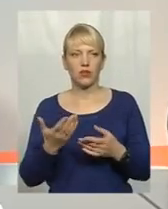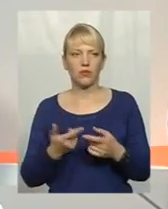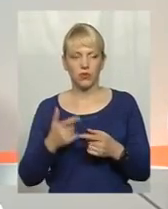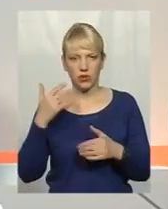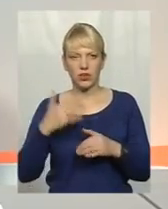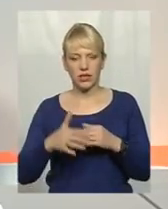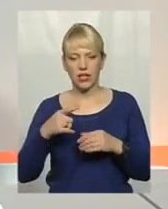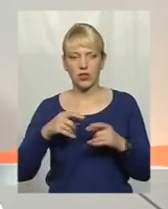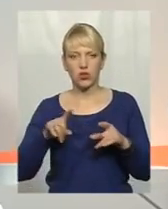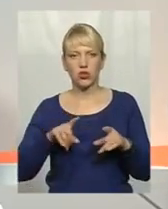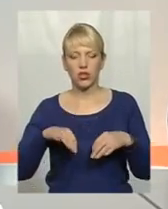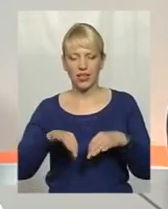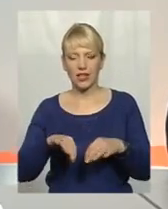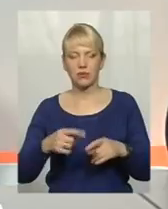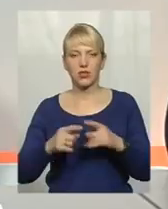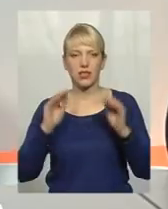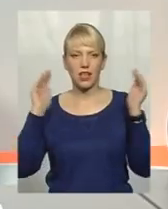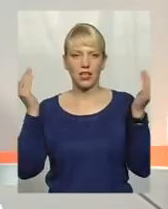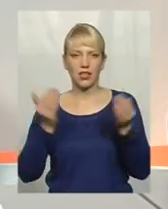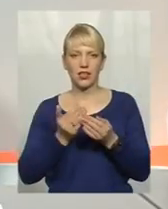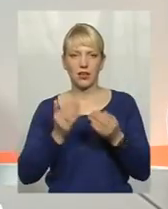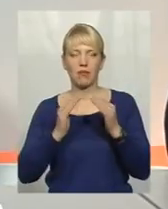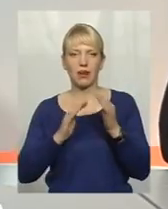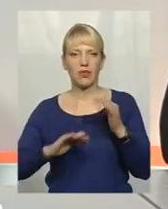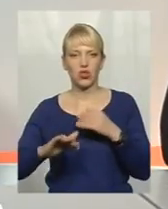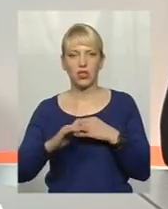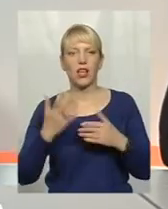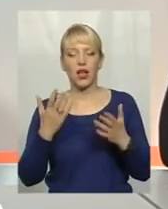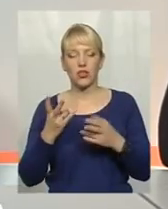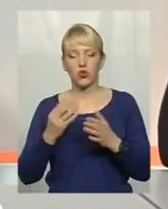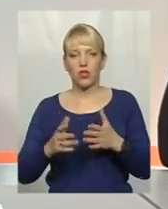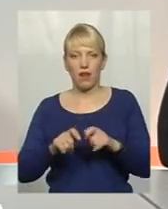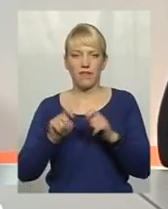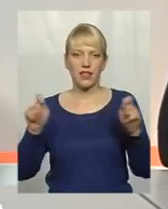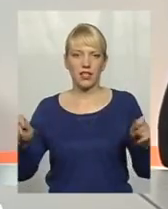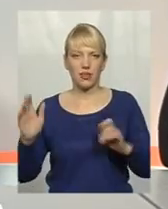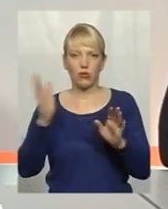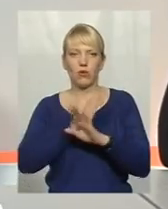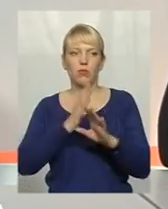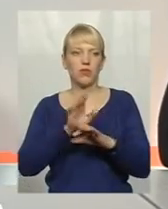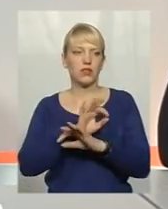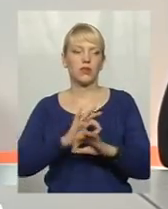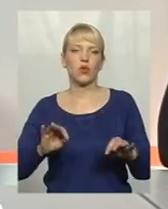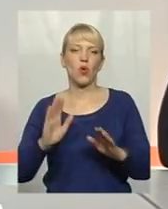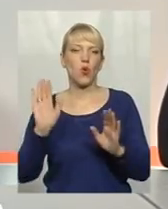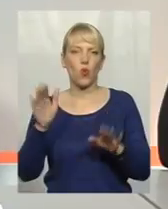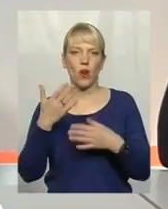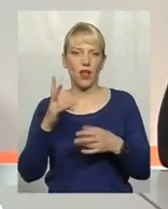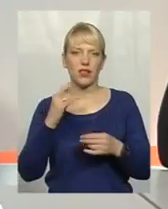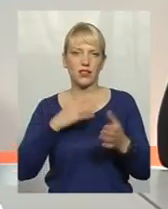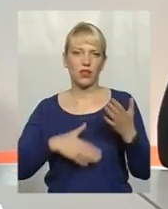Ну, транспорт – це вже закрите приміщення, скажімо так. А якщо ти на відкритому повітрі, то, будь ласка, гуляйте з задоволенням.